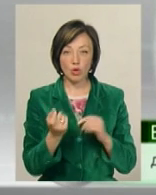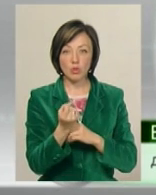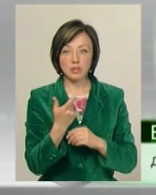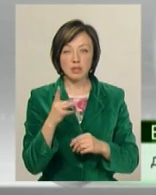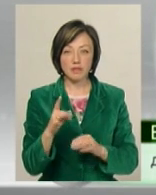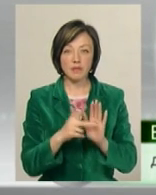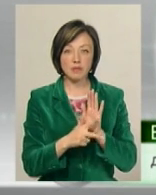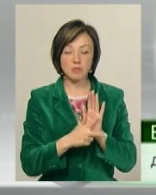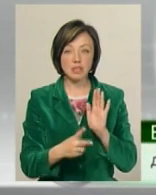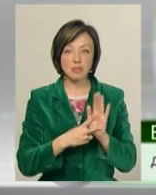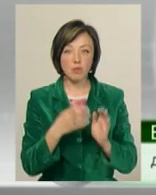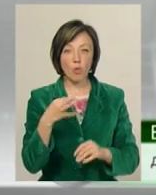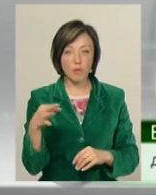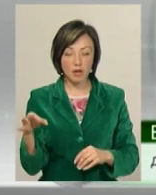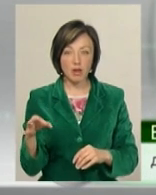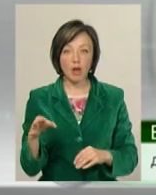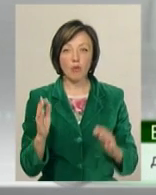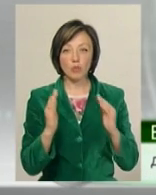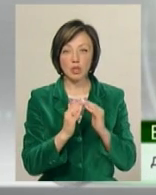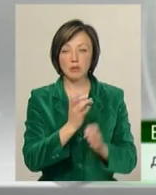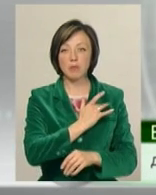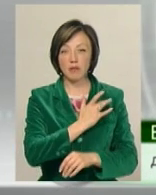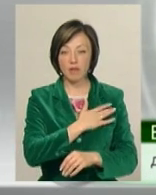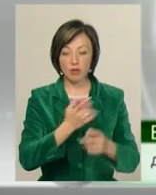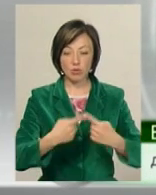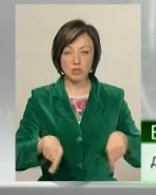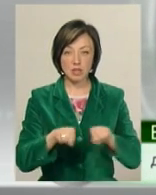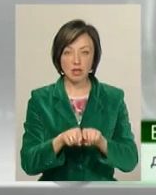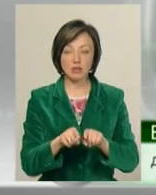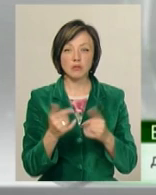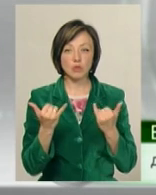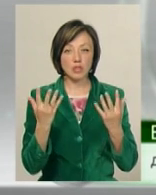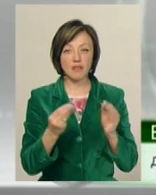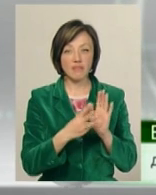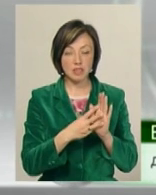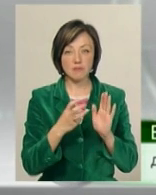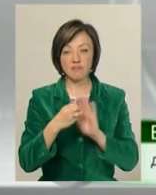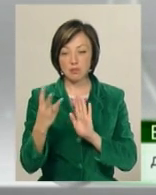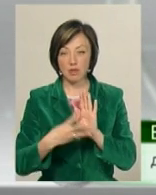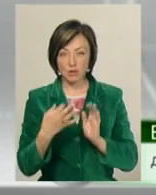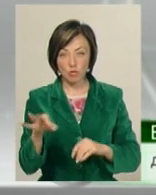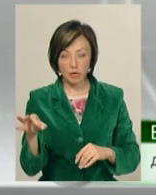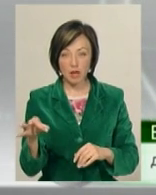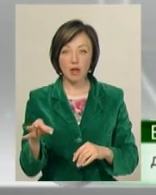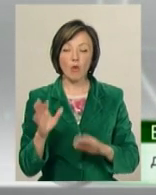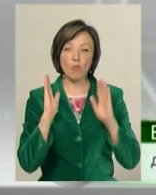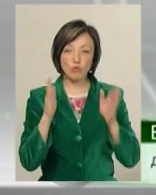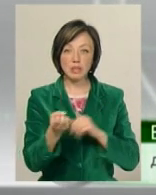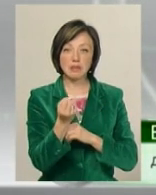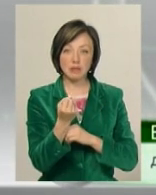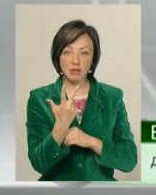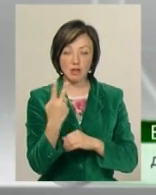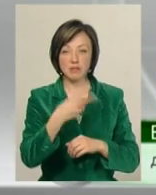гривень 87 копійок. Будинки приватного сектору на сьогоднішній день 8 гривень 18 копійок. Тарів буде 13